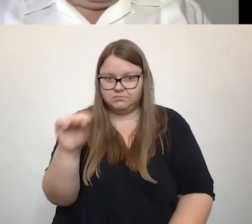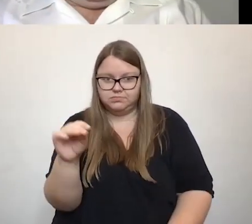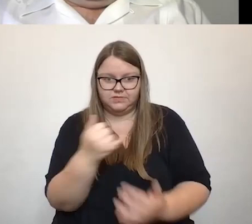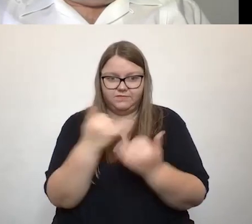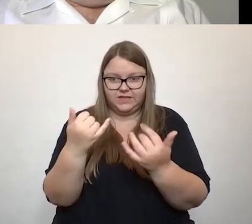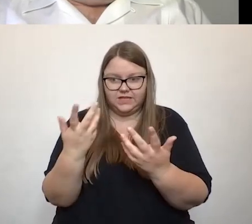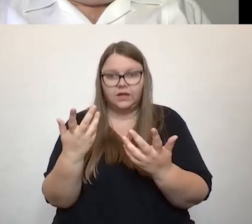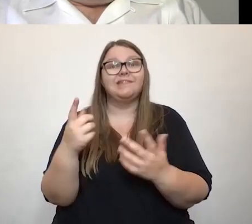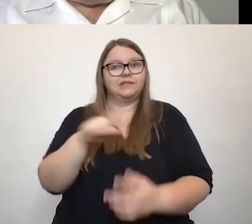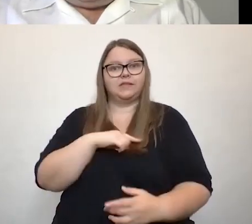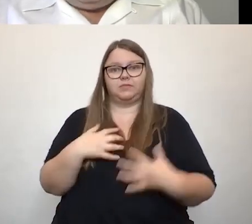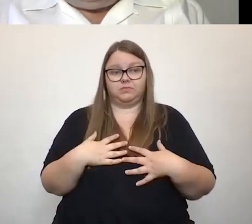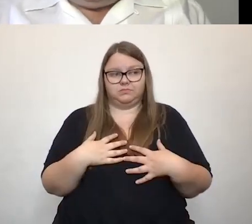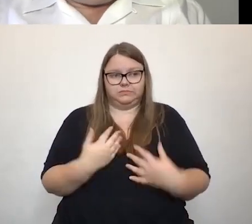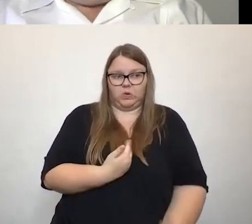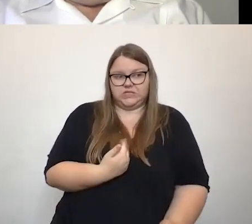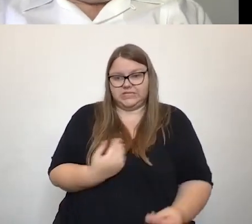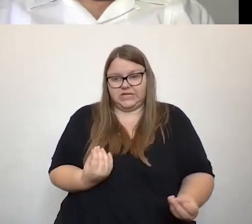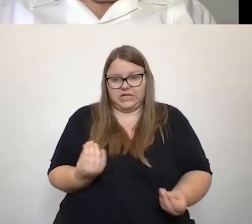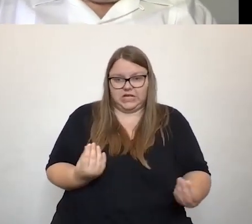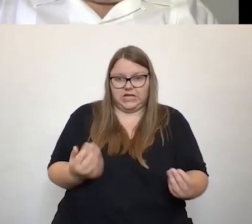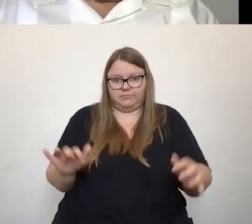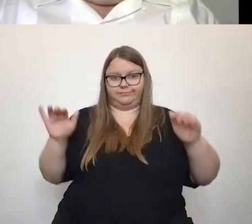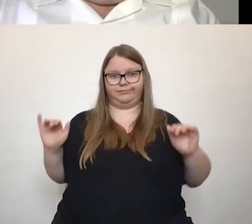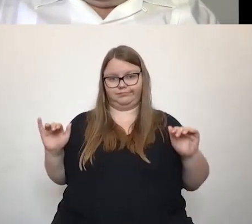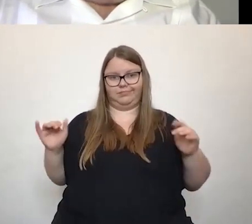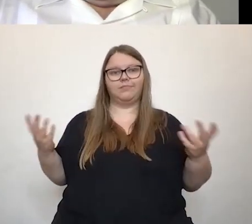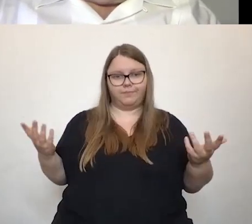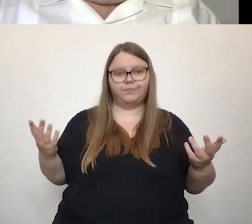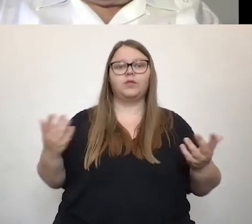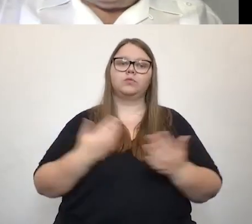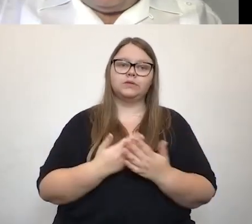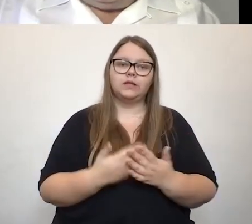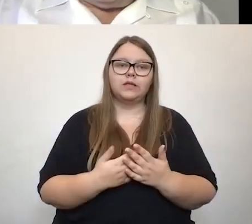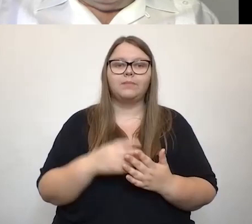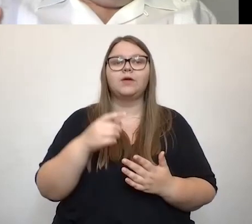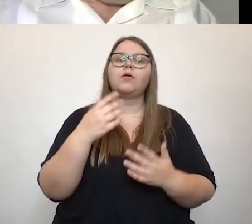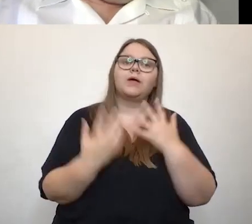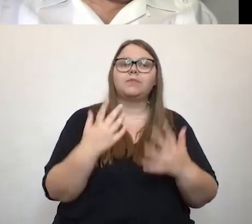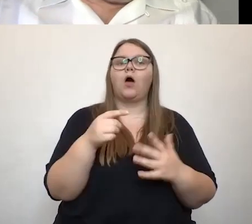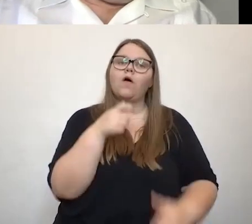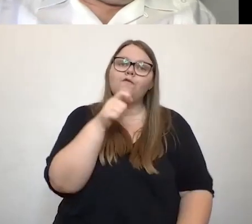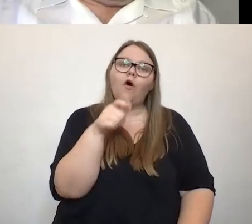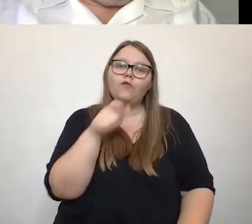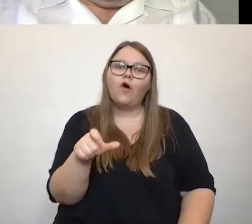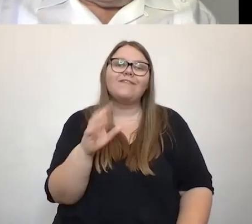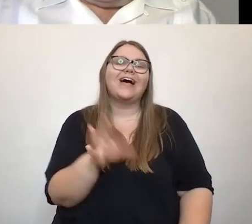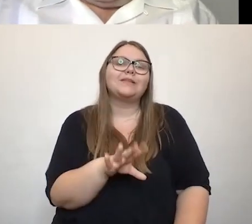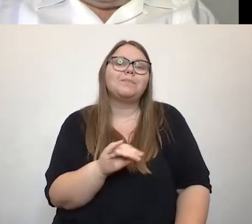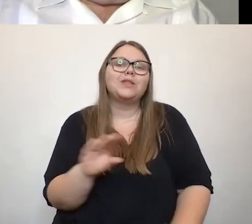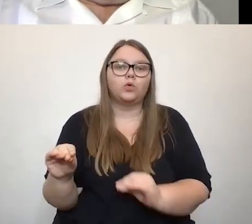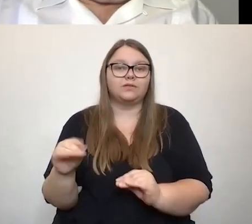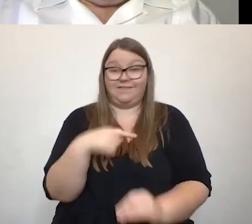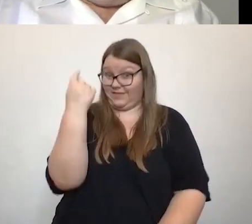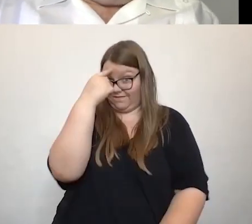Unsicherheit und natürlich diskriminieren wir bewusst und unbewusst sehr, sehr schnell über die Wortwahl, wir wissen ja auch, wie wichtig auch die Wortwahl ist und